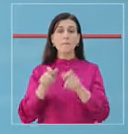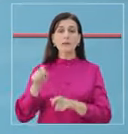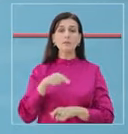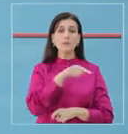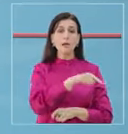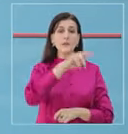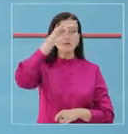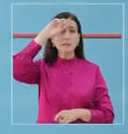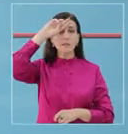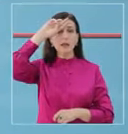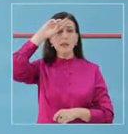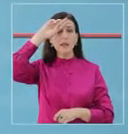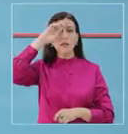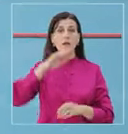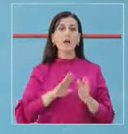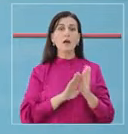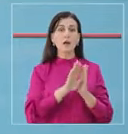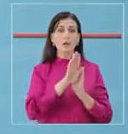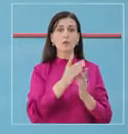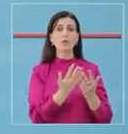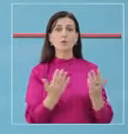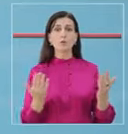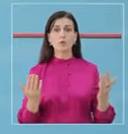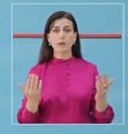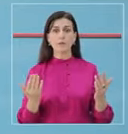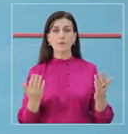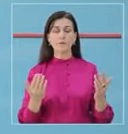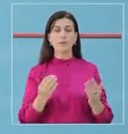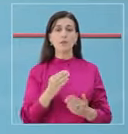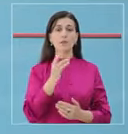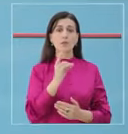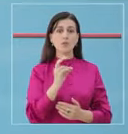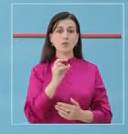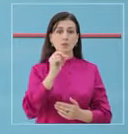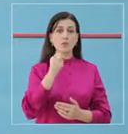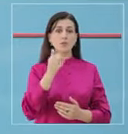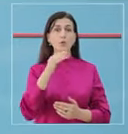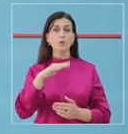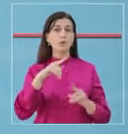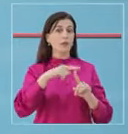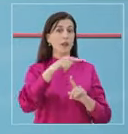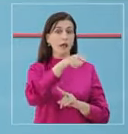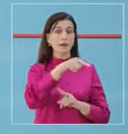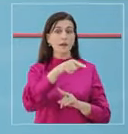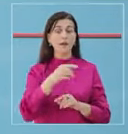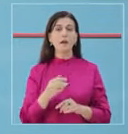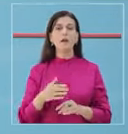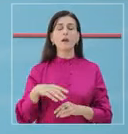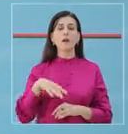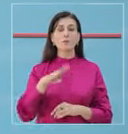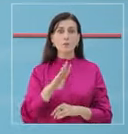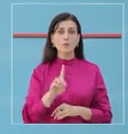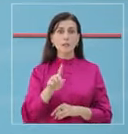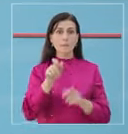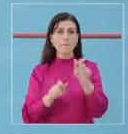rajtojnë pranë shërbimit infektiv në spitalin universitarën në Tiran, të cilat